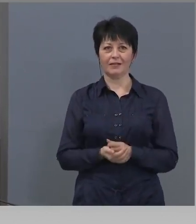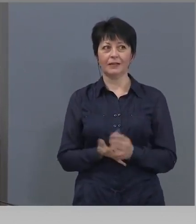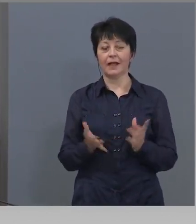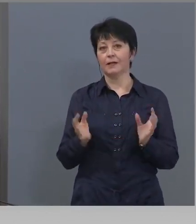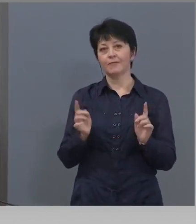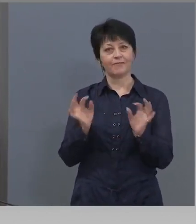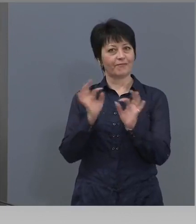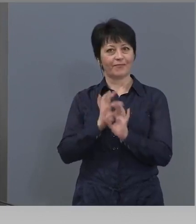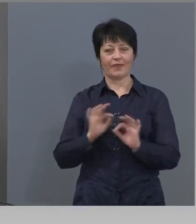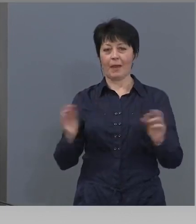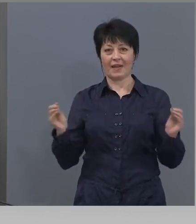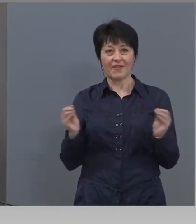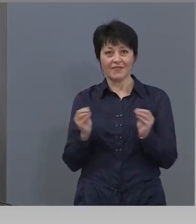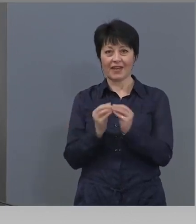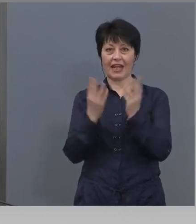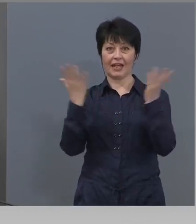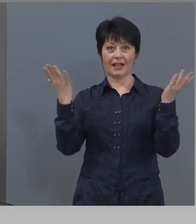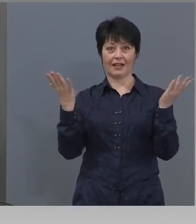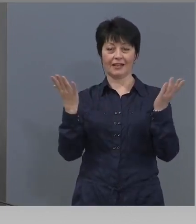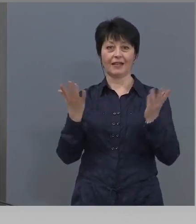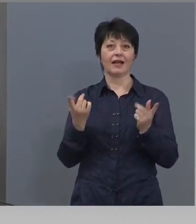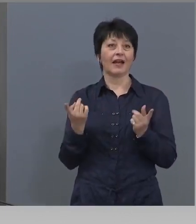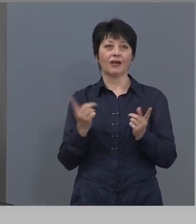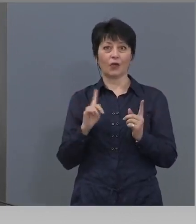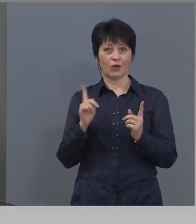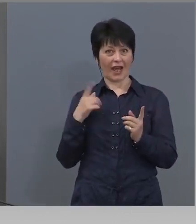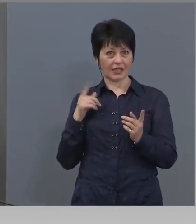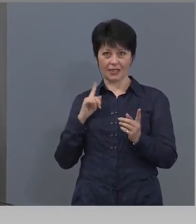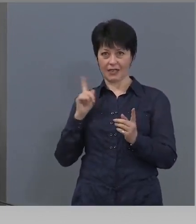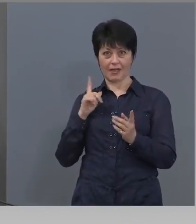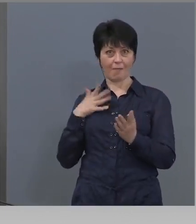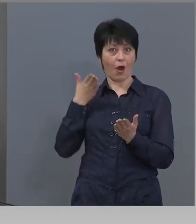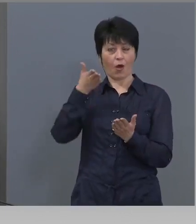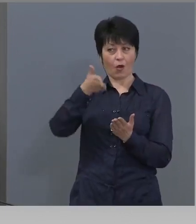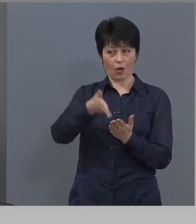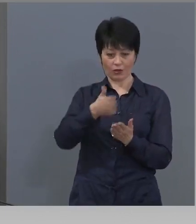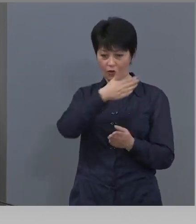Няма Великден, на който не съм ходил до сега.